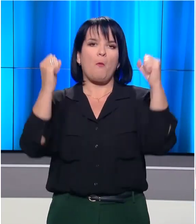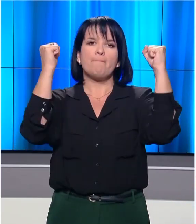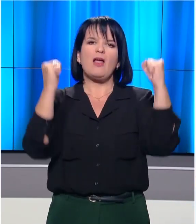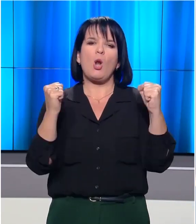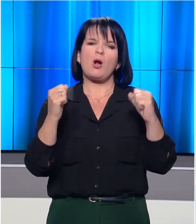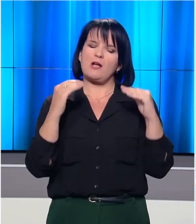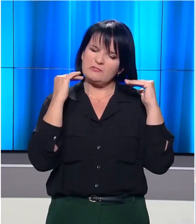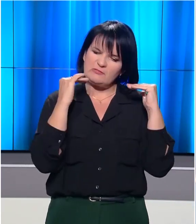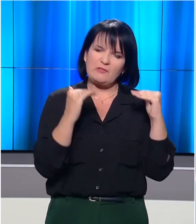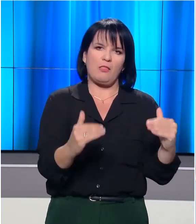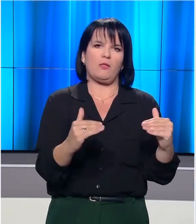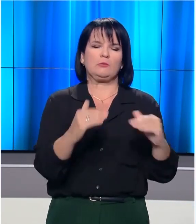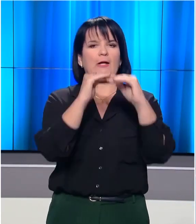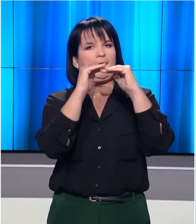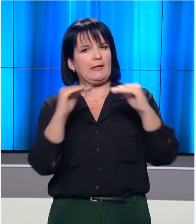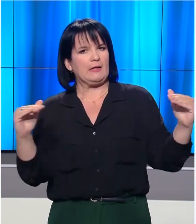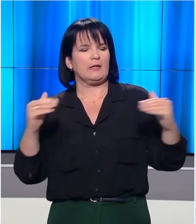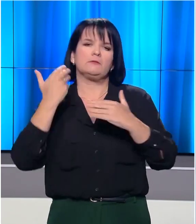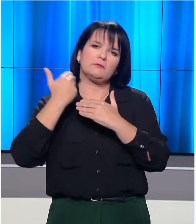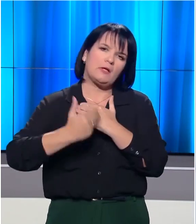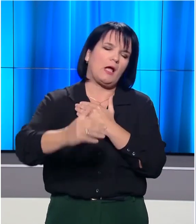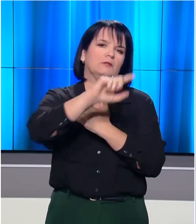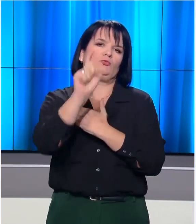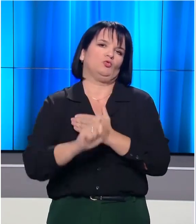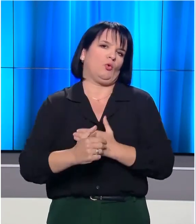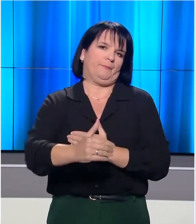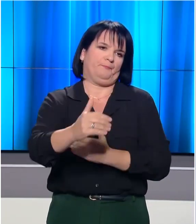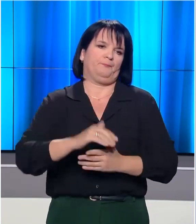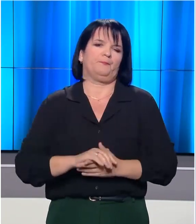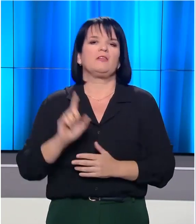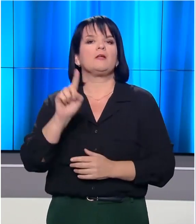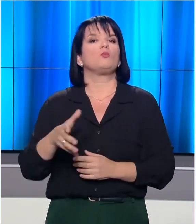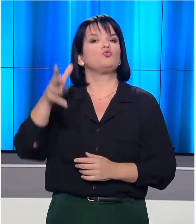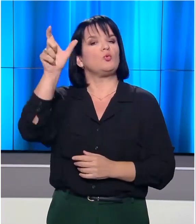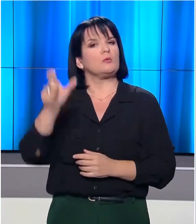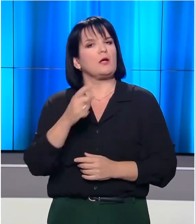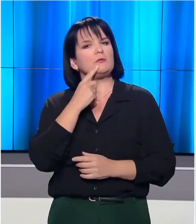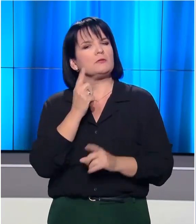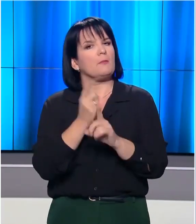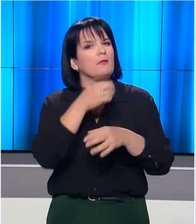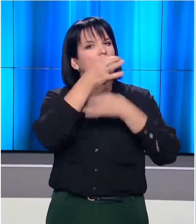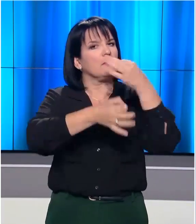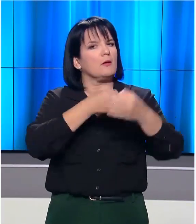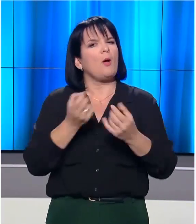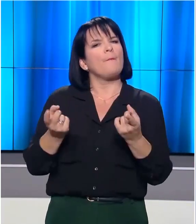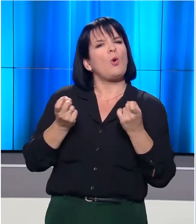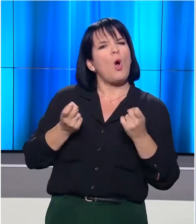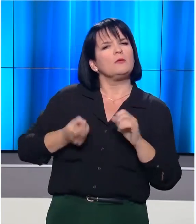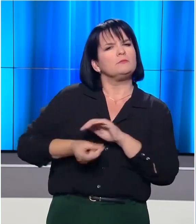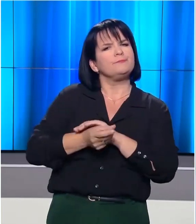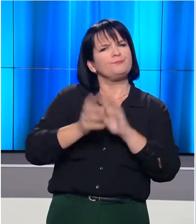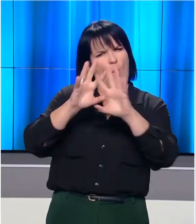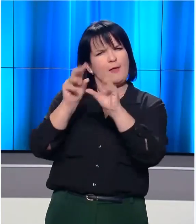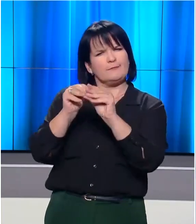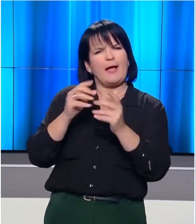σταθερότητας, ειρήνης και ευημερίας στην ευρύτερη περιοχή. Ο Κυριακός Μητσοτάκης έκανε ειδική αναφορά και στην πρόκληση του προσφυγικού,